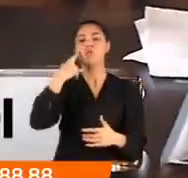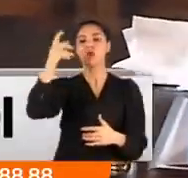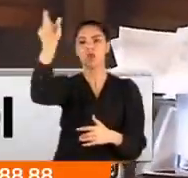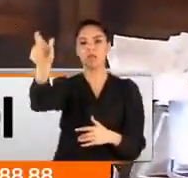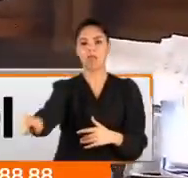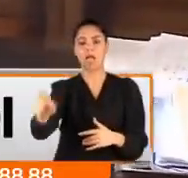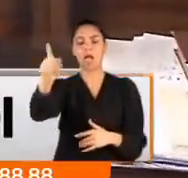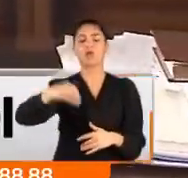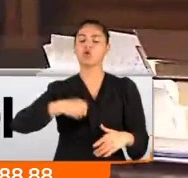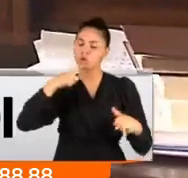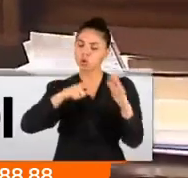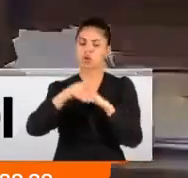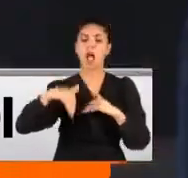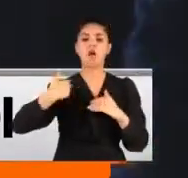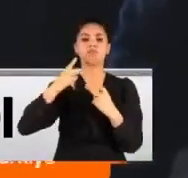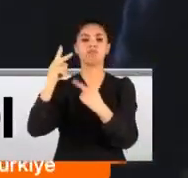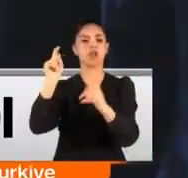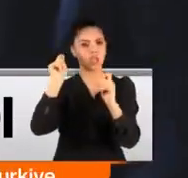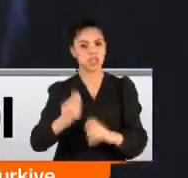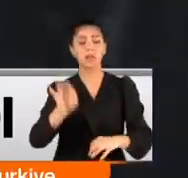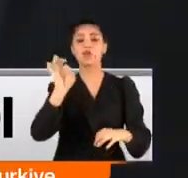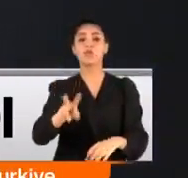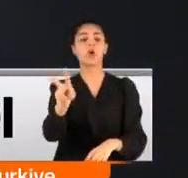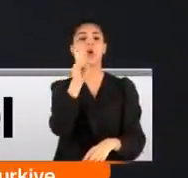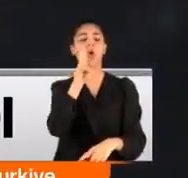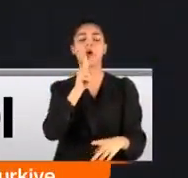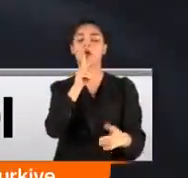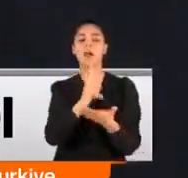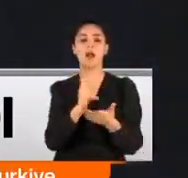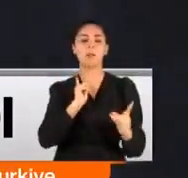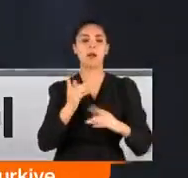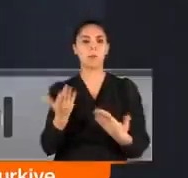hakaretten suç duyurusunda bulunmuştu. Şimdi son söz yargıda.